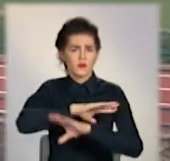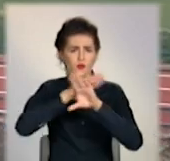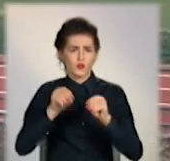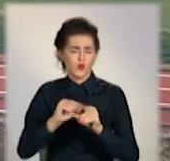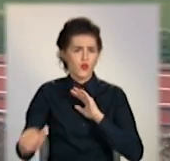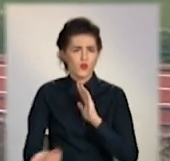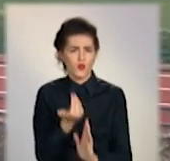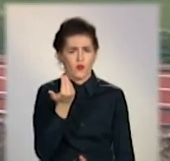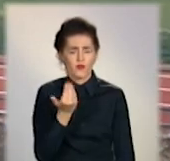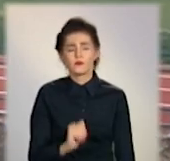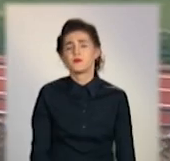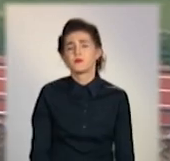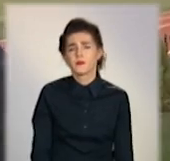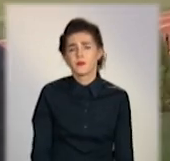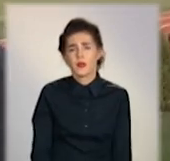оновили.